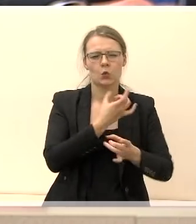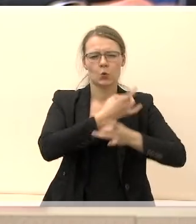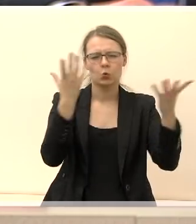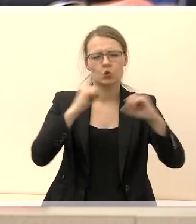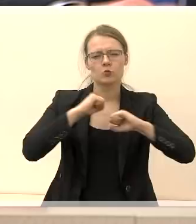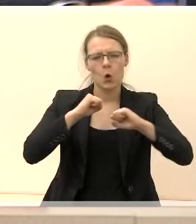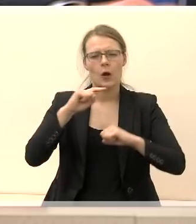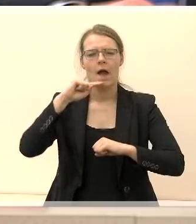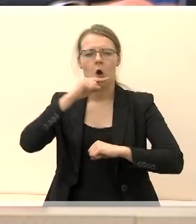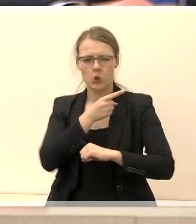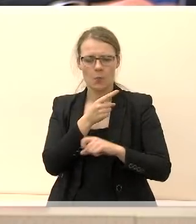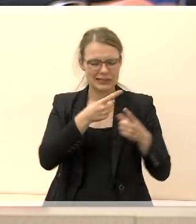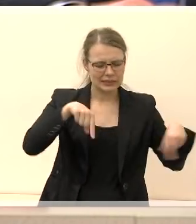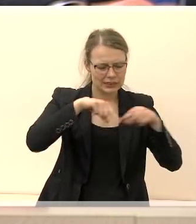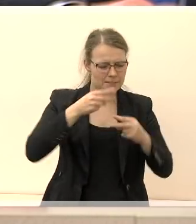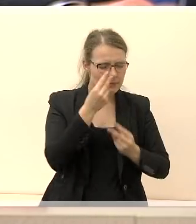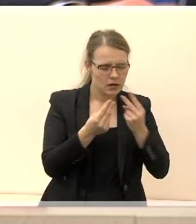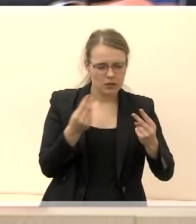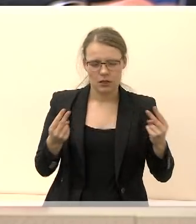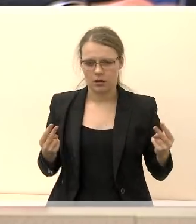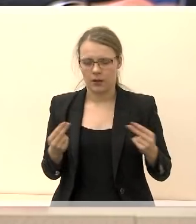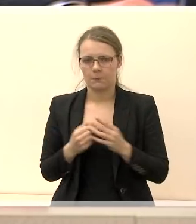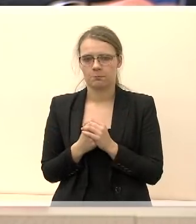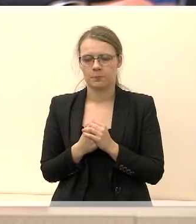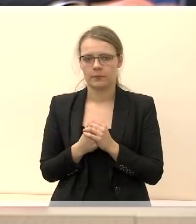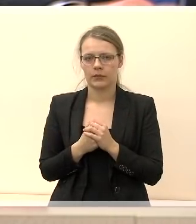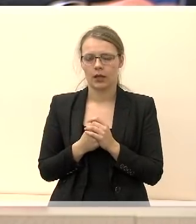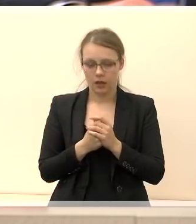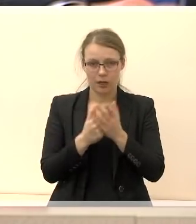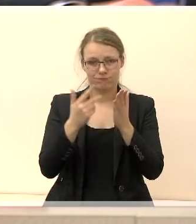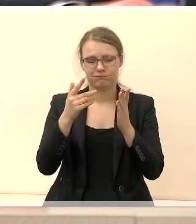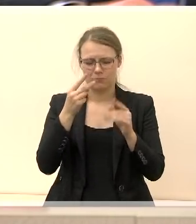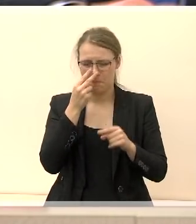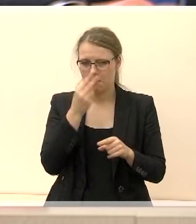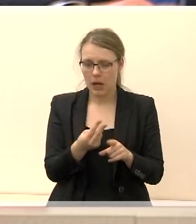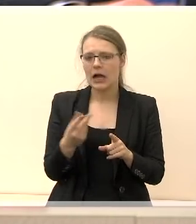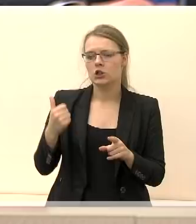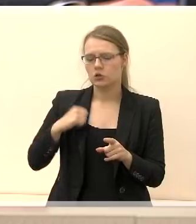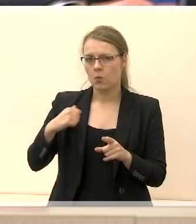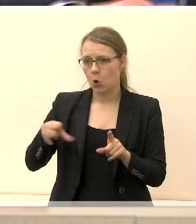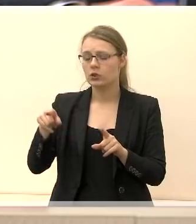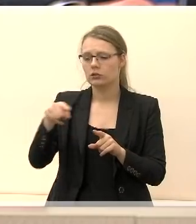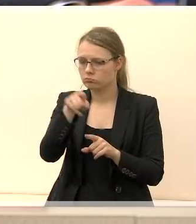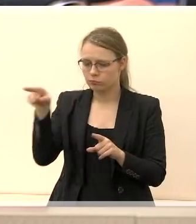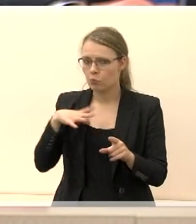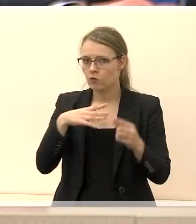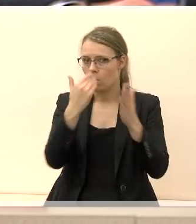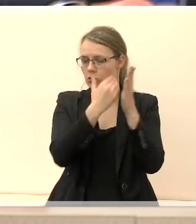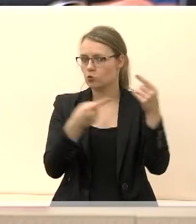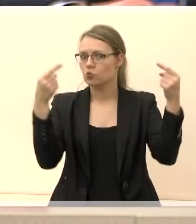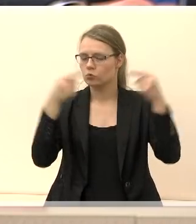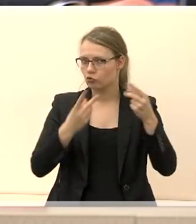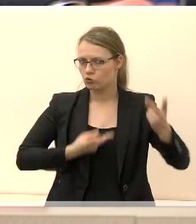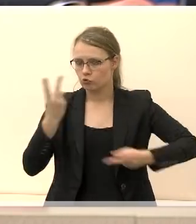ekonomika. Kai kurios nuostatos, kai kuriuom nuostatom mūsų gyventojai, miestiečiai pritarė ir džiaugiasi.